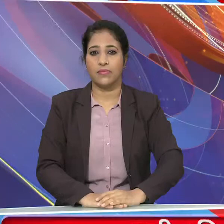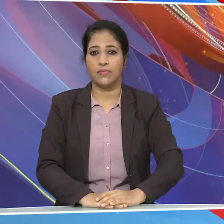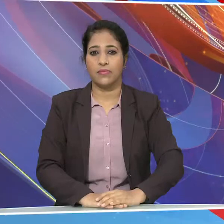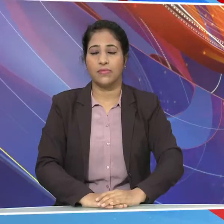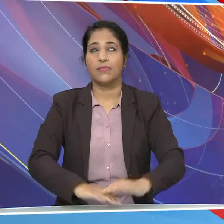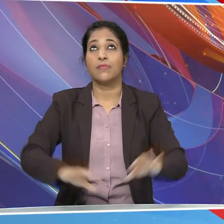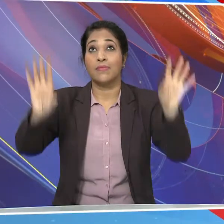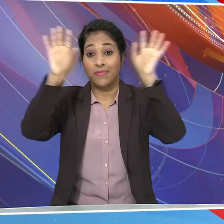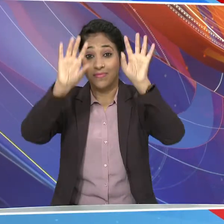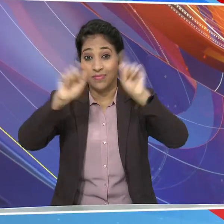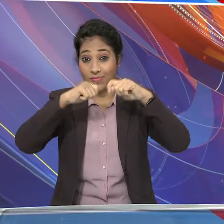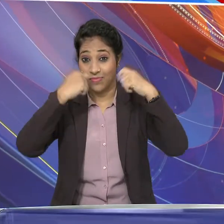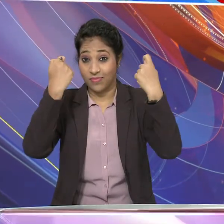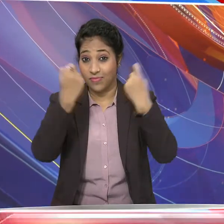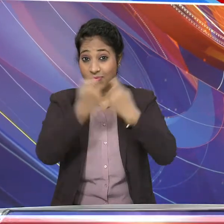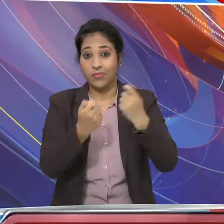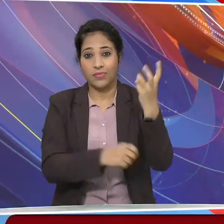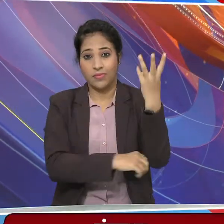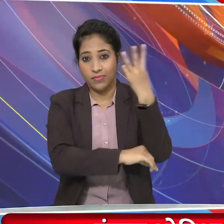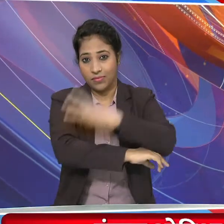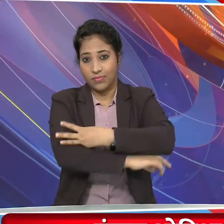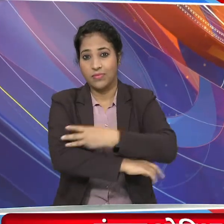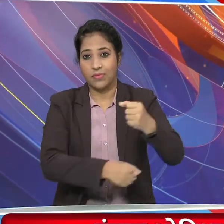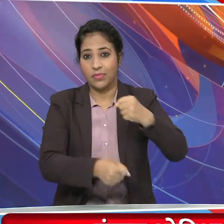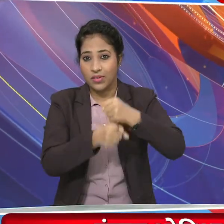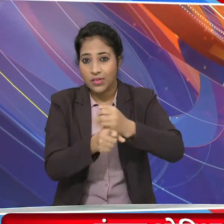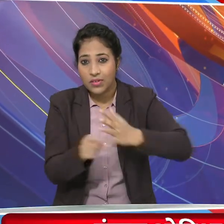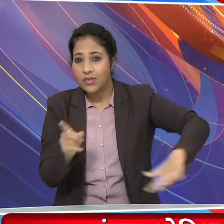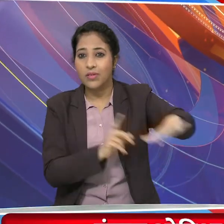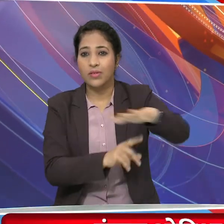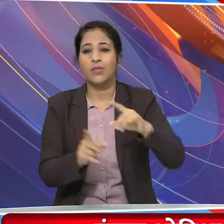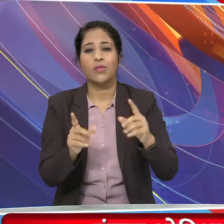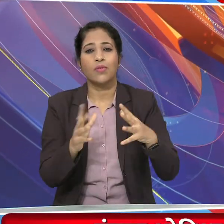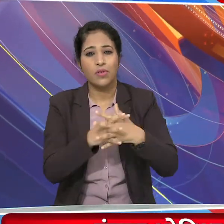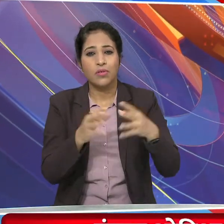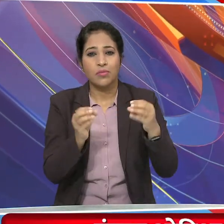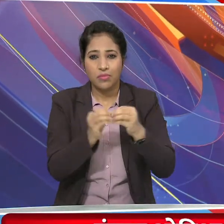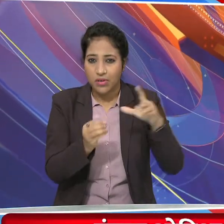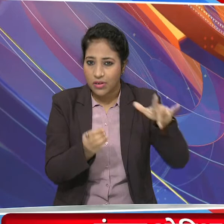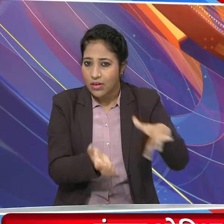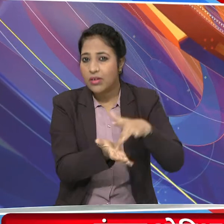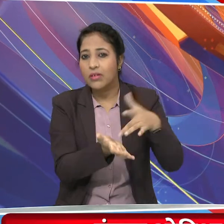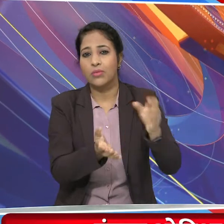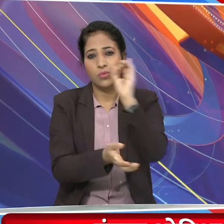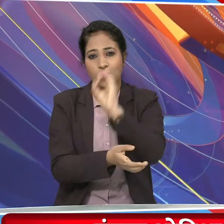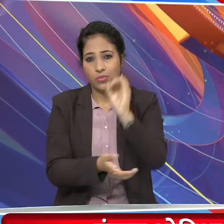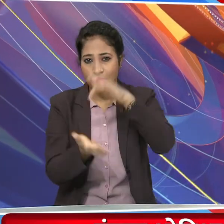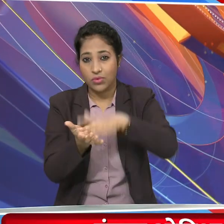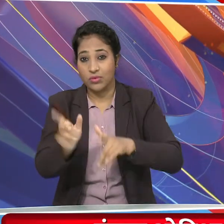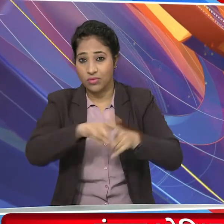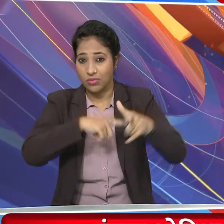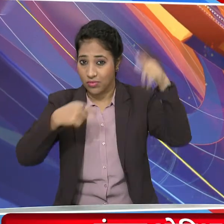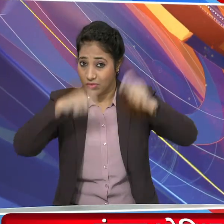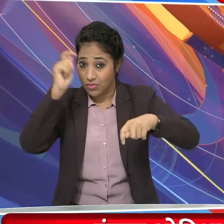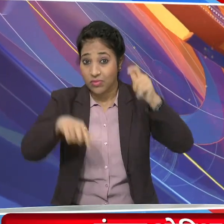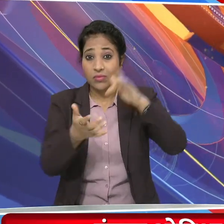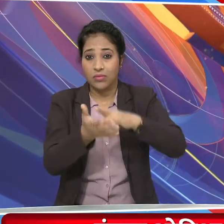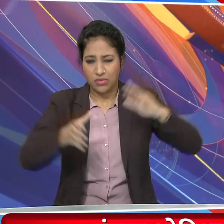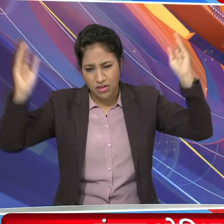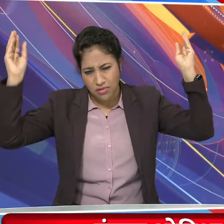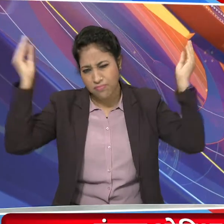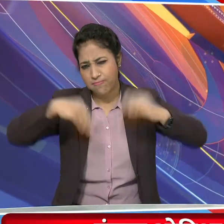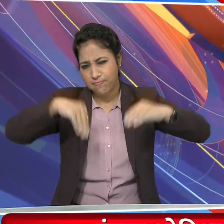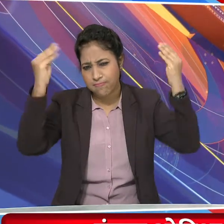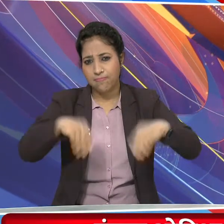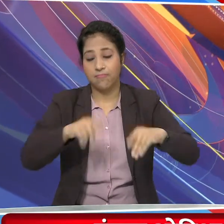मौसा मिभाग ने तीन दिन तक गंगिये पश्चिम बंगाल उडीशा और जहारखन में अलग-अलग स्थानों पर तेज बारिश